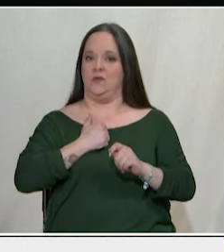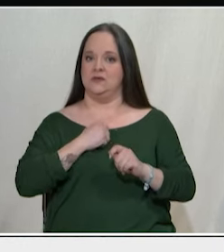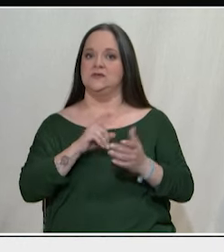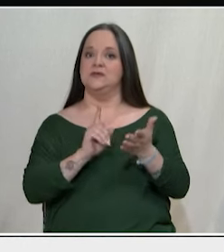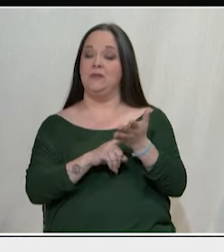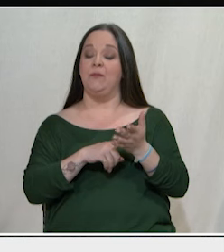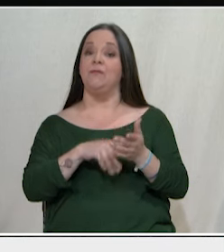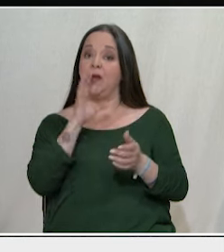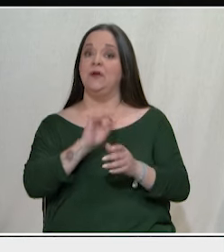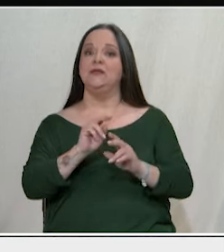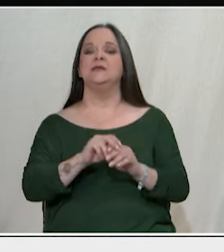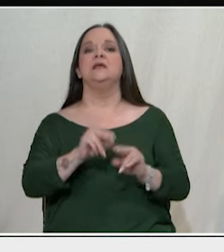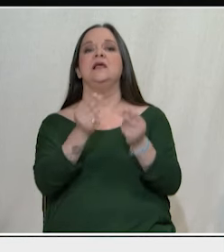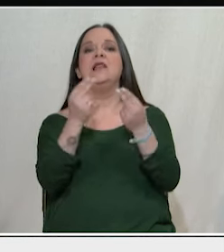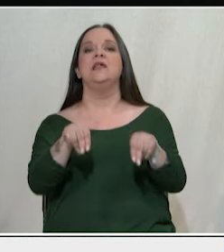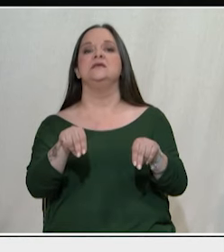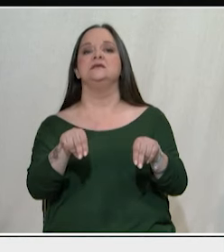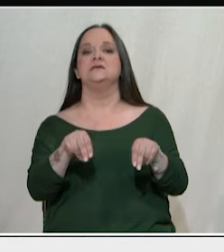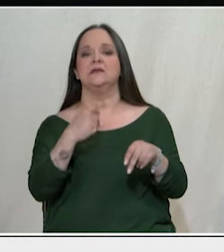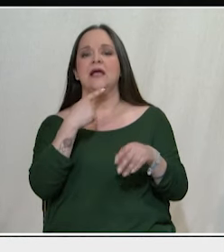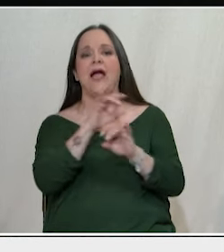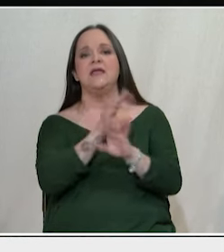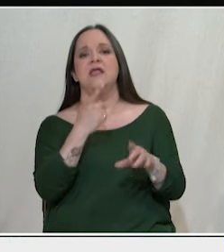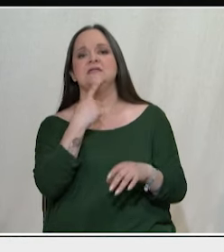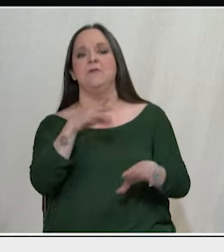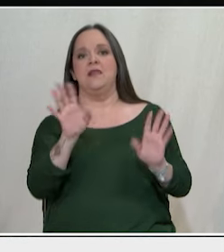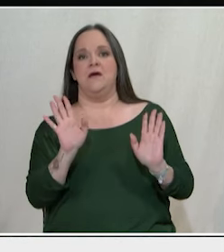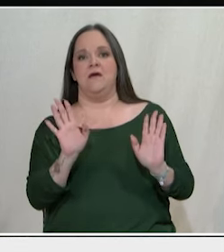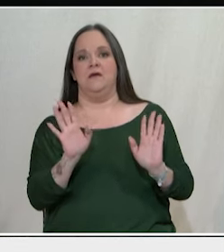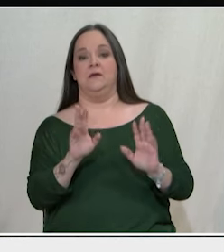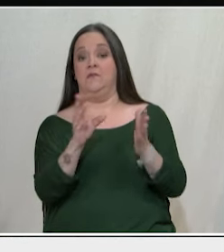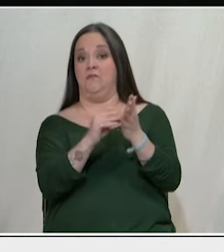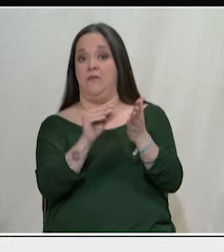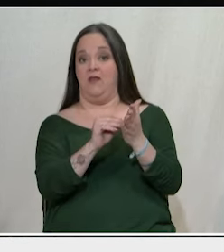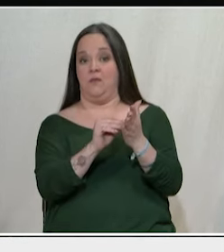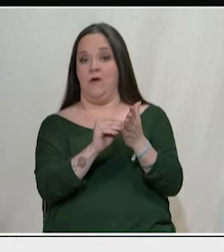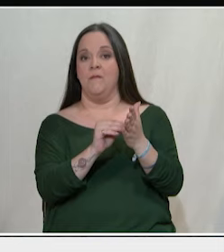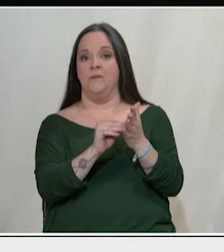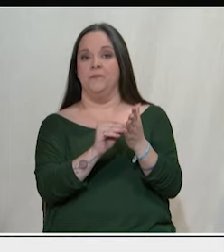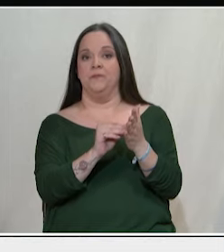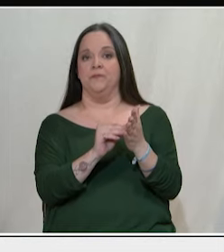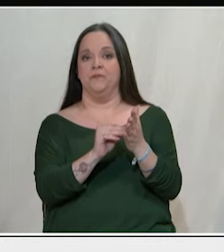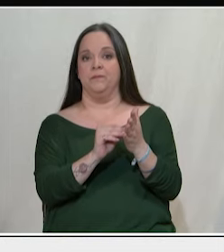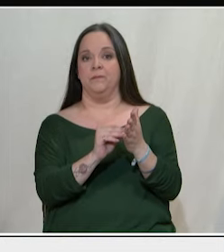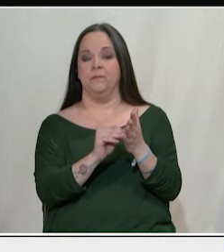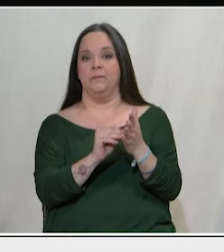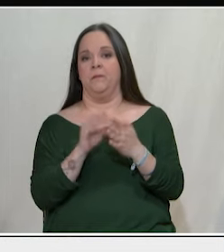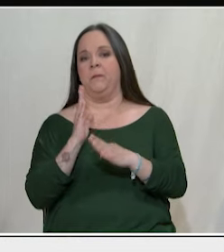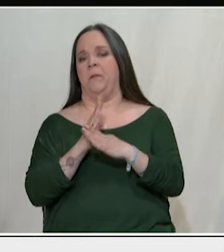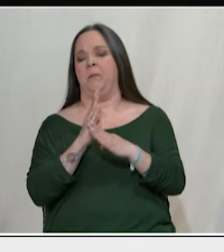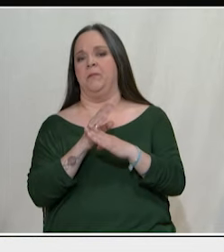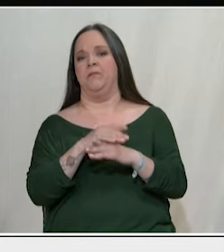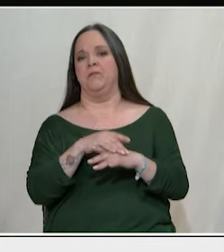που θα έλεγα κανείς δεν μιλάει γι' αυτό. Για παράδειγμα, υποκριτικά μιλάνε τα αστικά